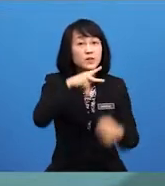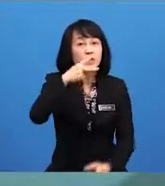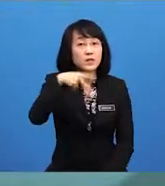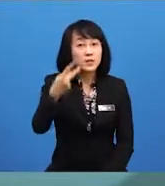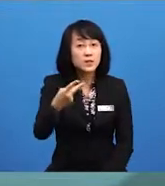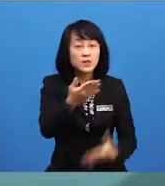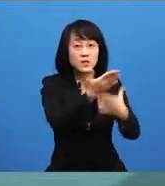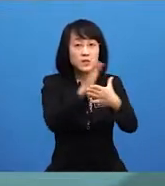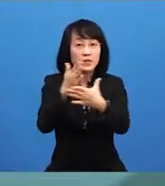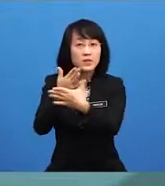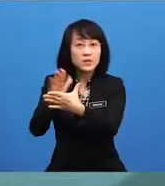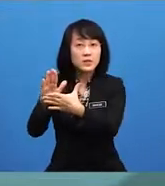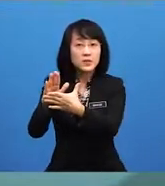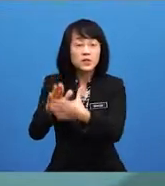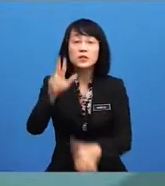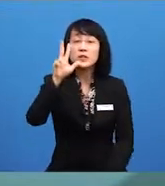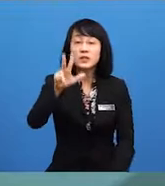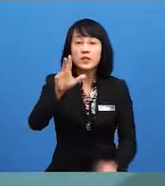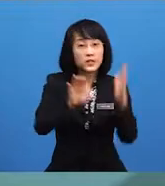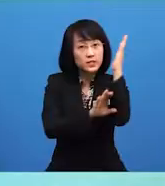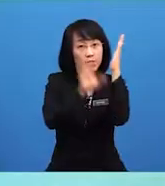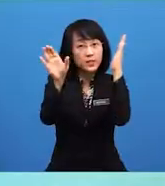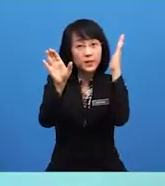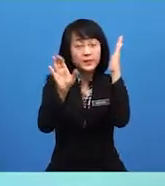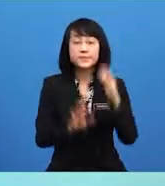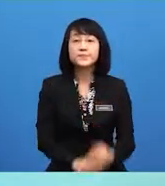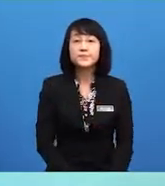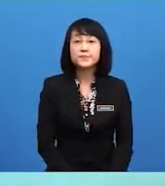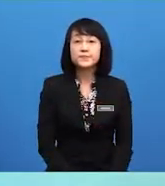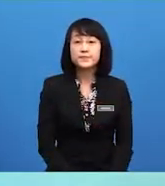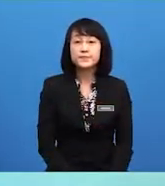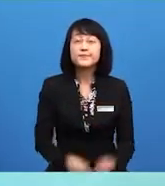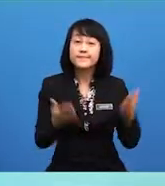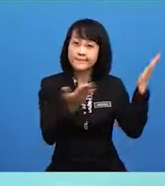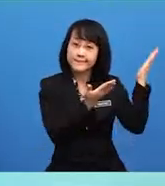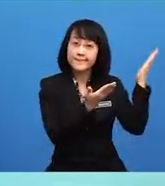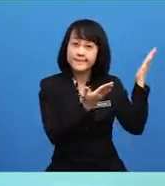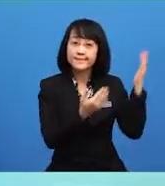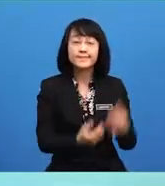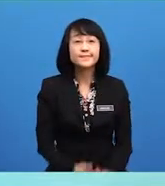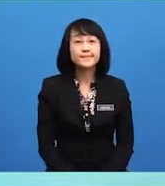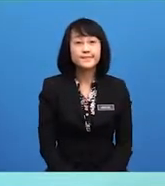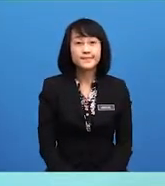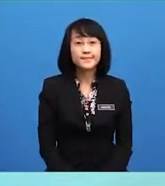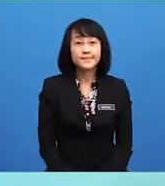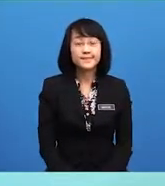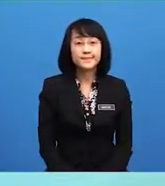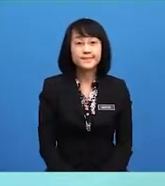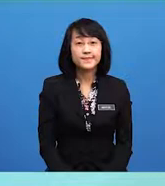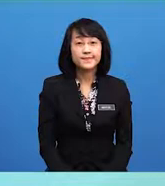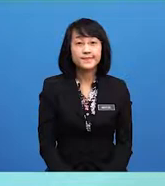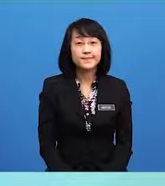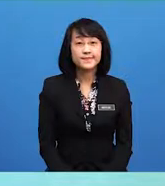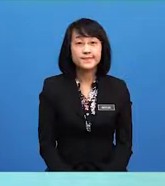dibahagikan kepada tiga cabak iaitu badan perundangan, badan pelaksana dan